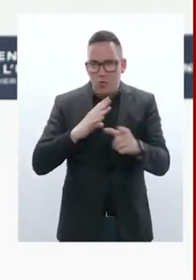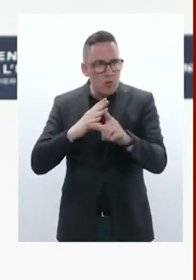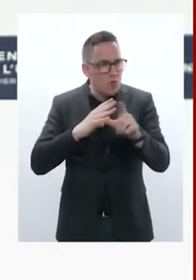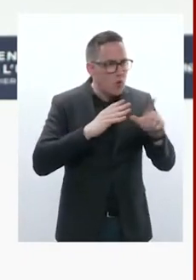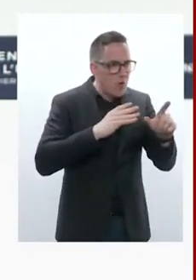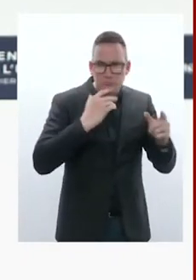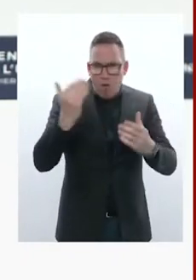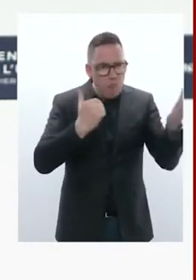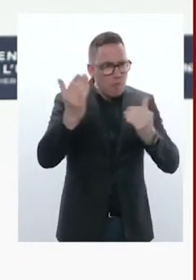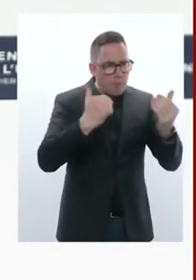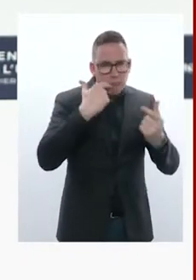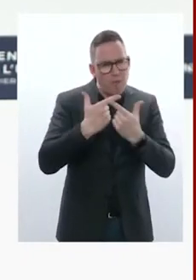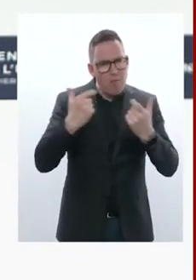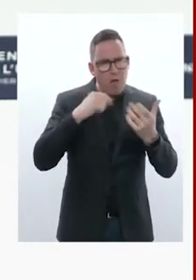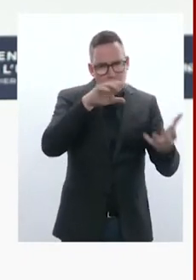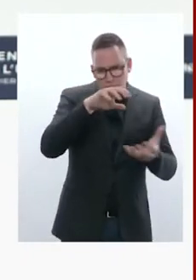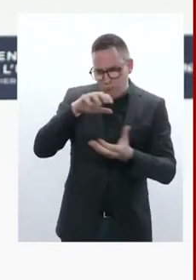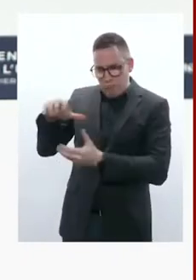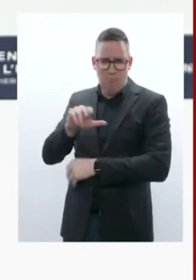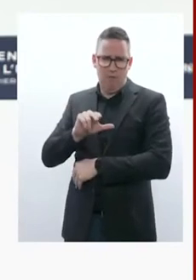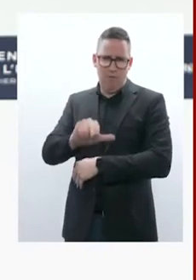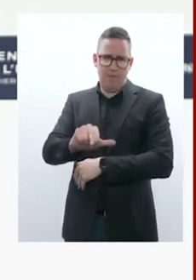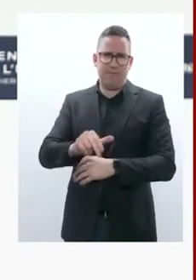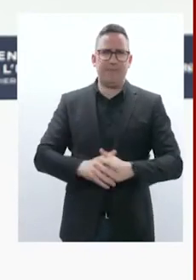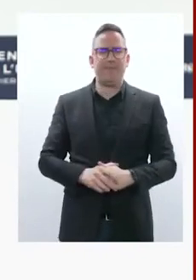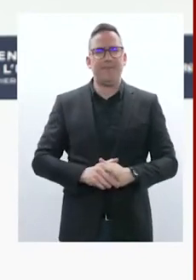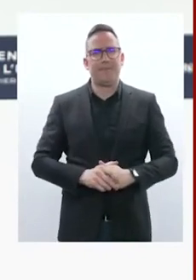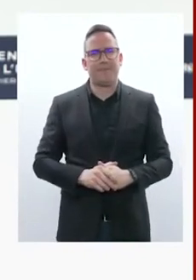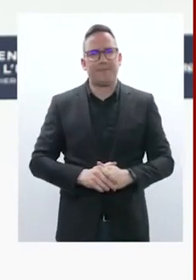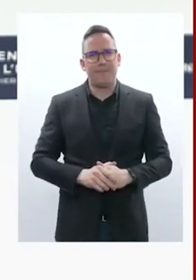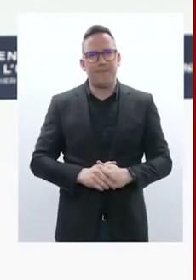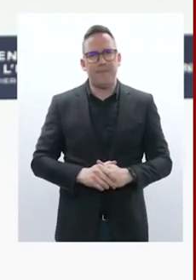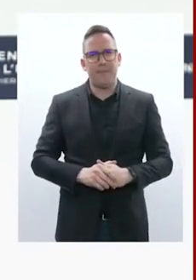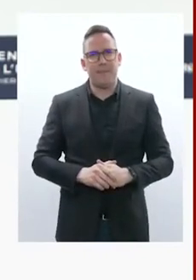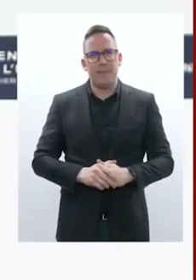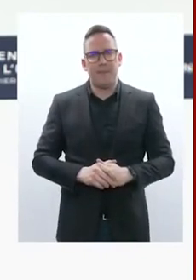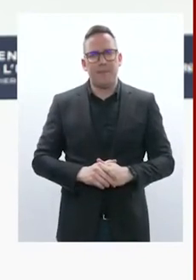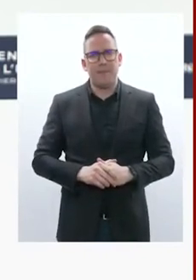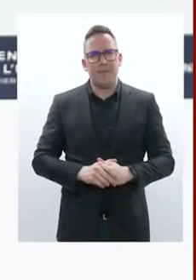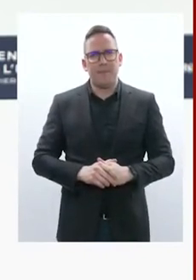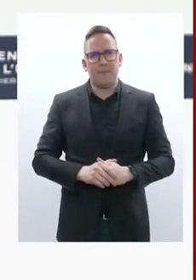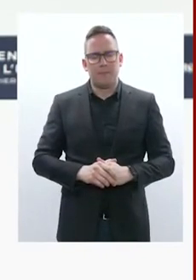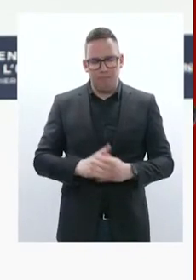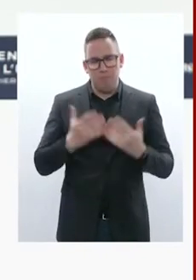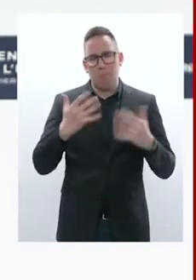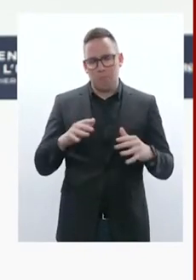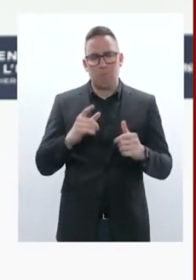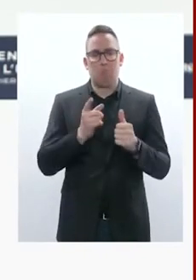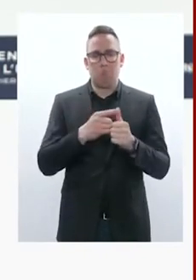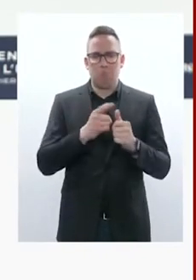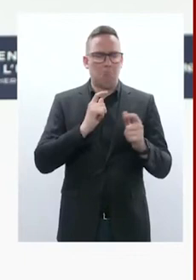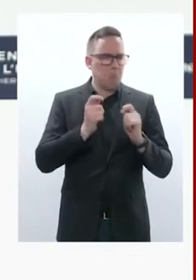nouveaux. Nous avons ensuite, dans un deuxième temps de la discussion, abordé la nécessité de faire différemment.